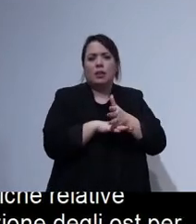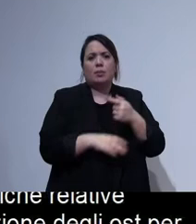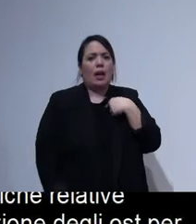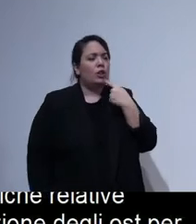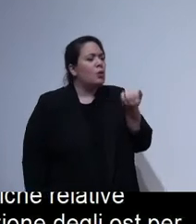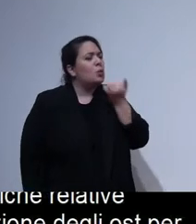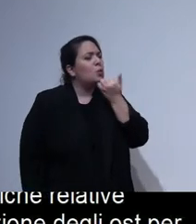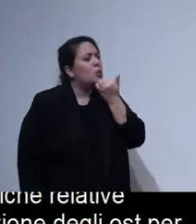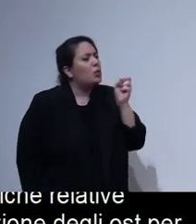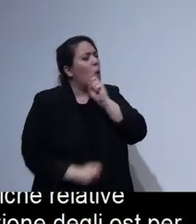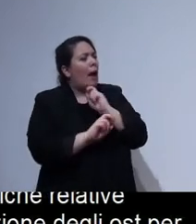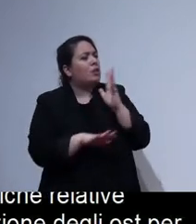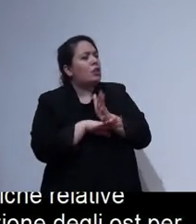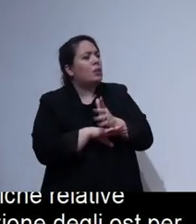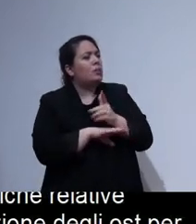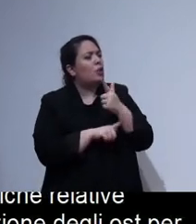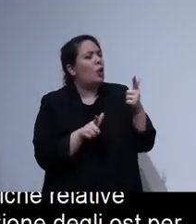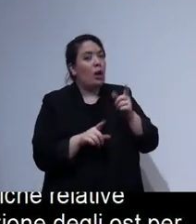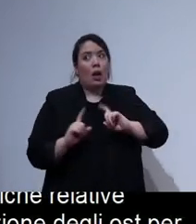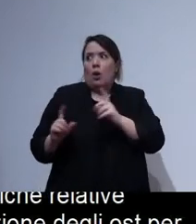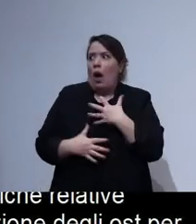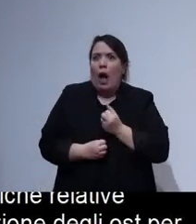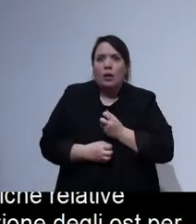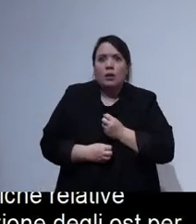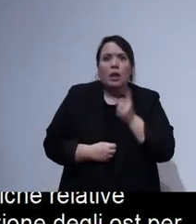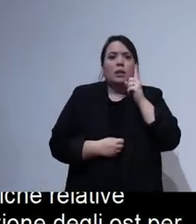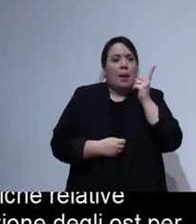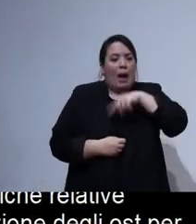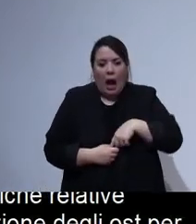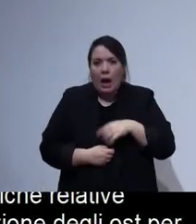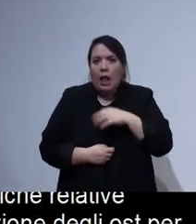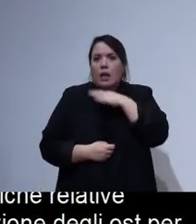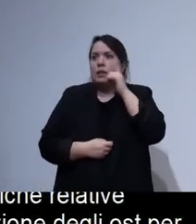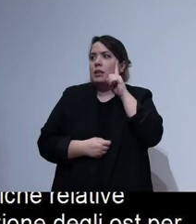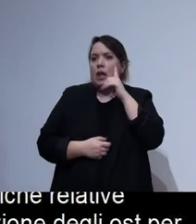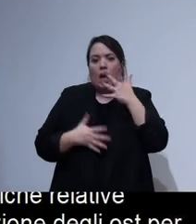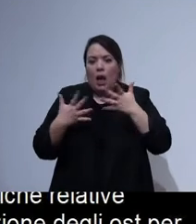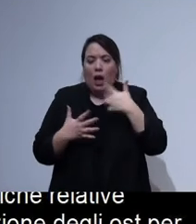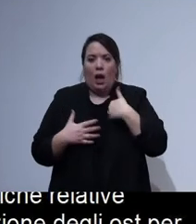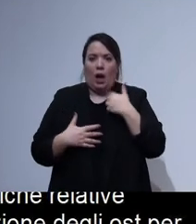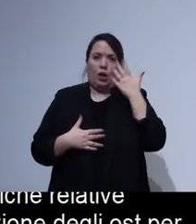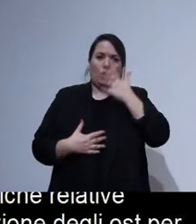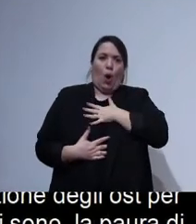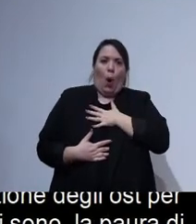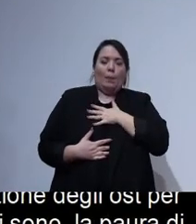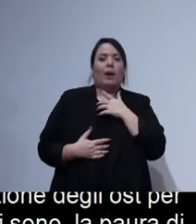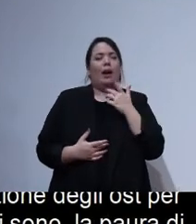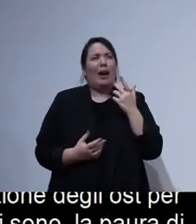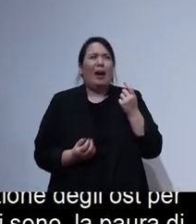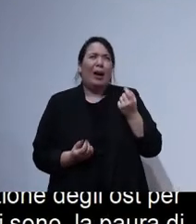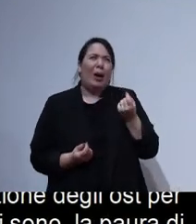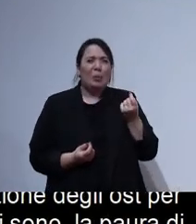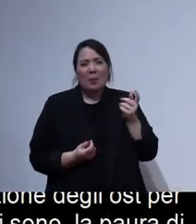filtri? E l'uomo diceva no, sono in ansia che poi se qualcosa va male mi sento in colpa e non va bene. E un po' li capisco perché comunque è